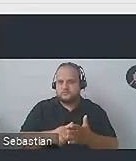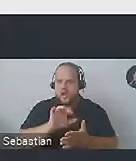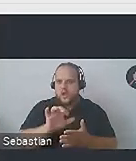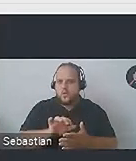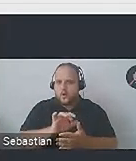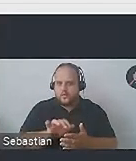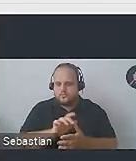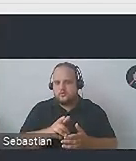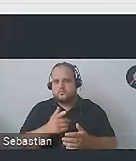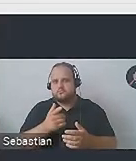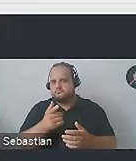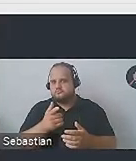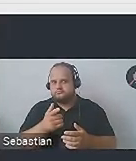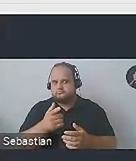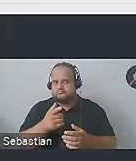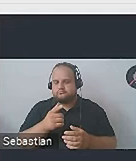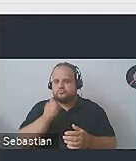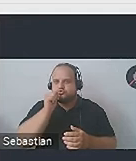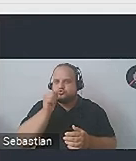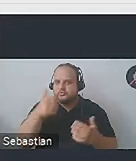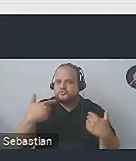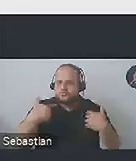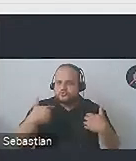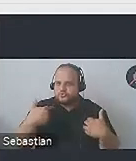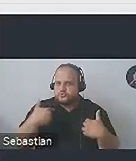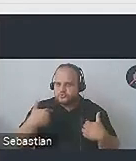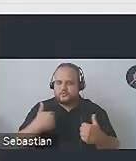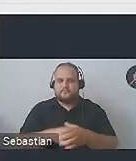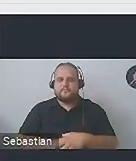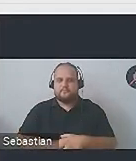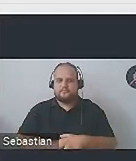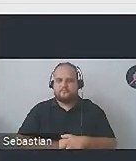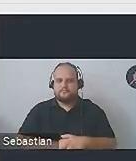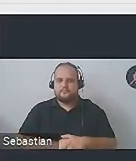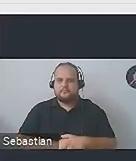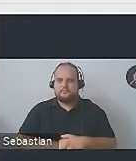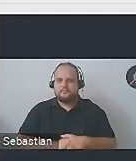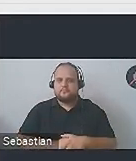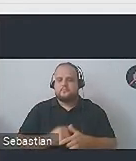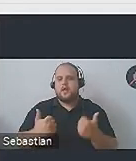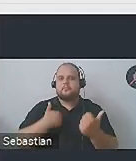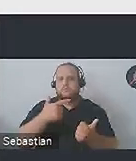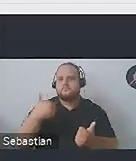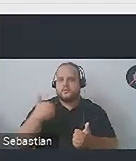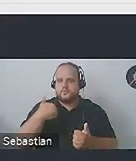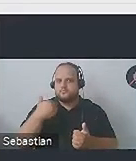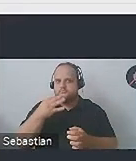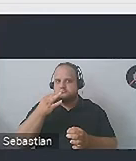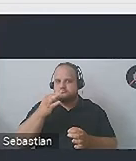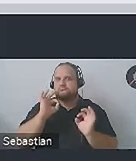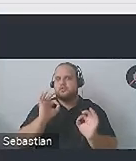kontrastu w codziennym życiu, zanim wydrukujemy jakiś plakat, żeby on był czytelny dla wszystkich osób.